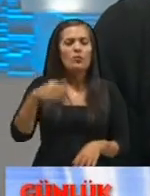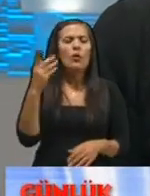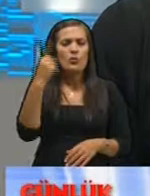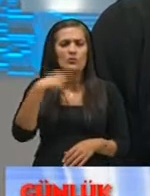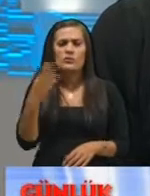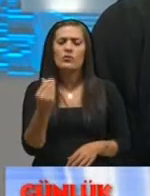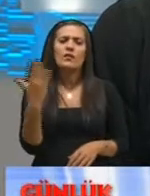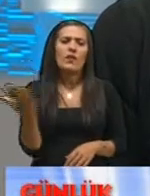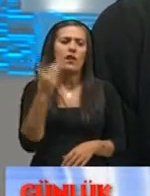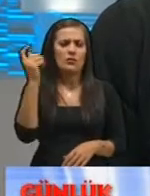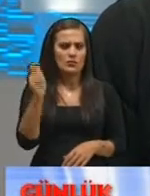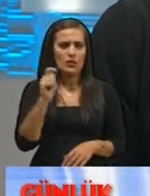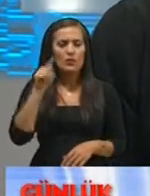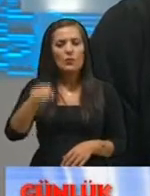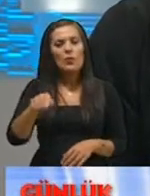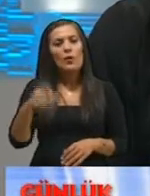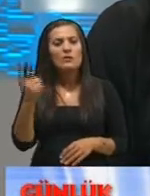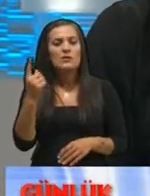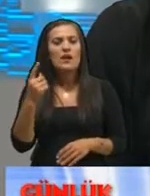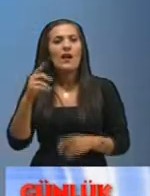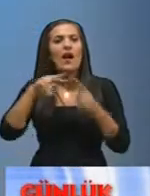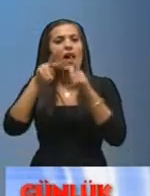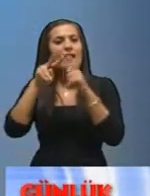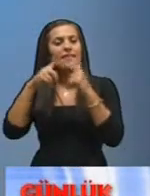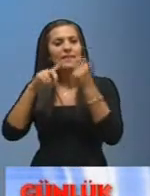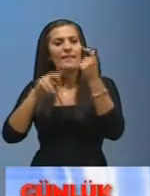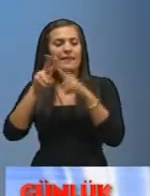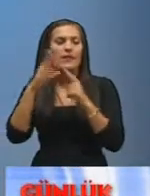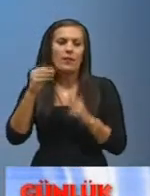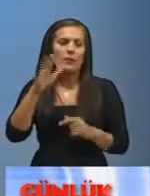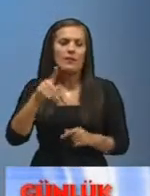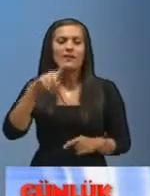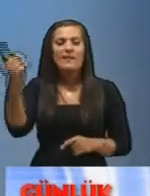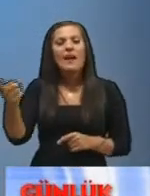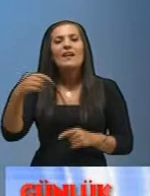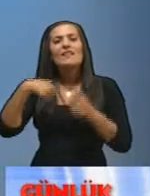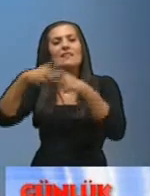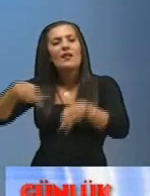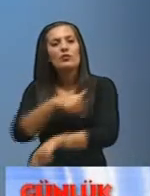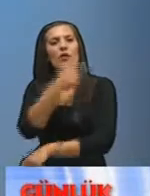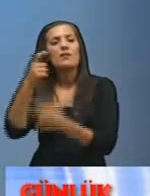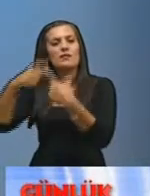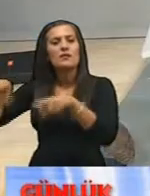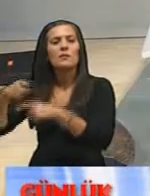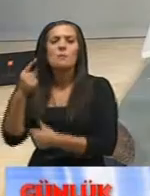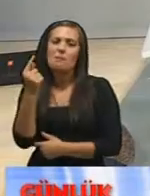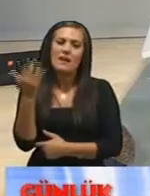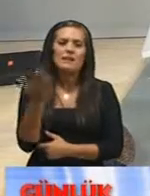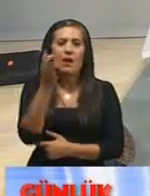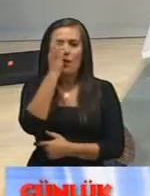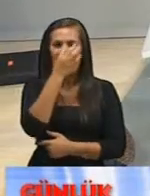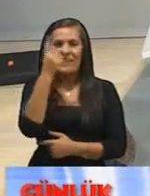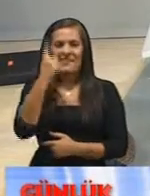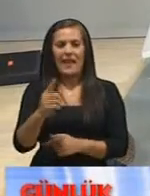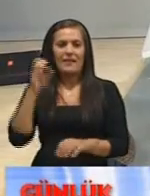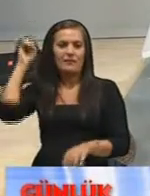böyle bir şeyler antik olabilir diğeri? diğerleri saydığınızda diğer çerçeve sahnelerimizdeki aydınlatmalar da biraz kolay tek